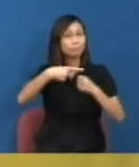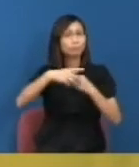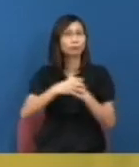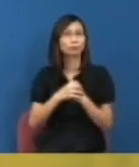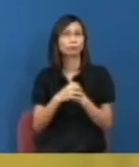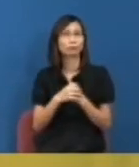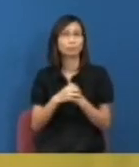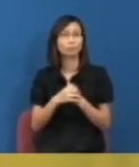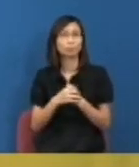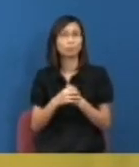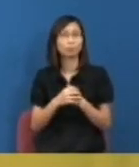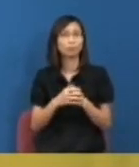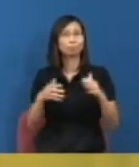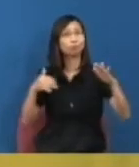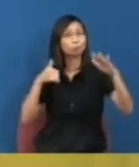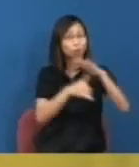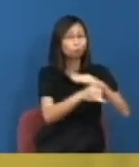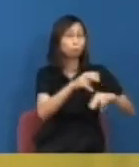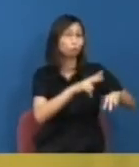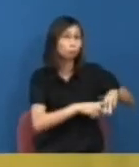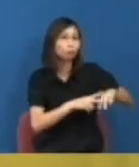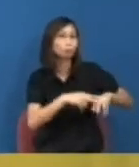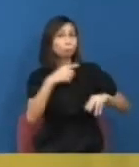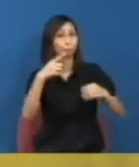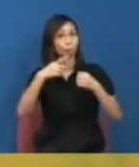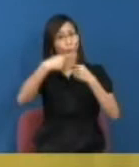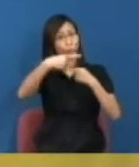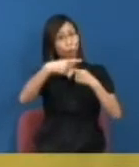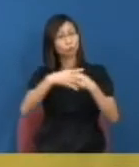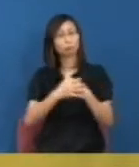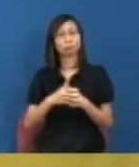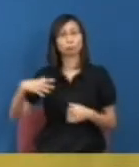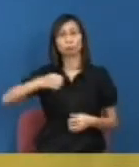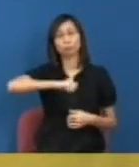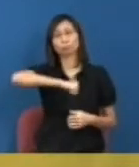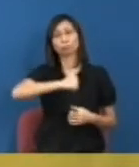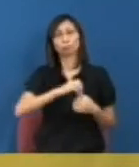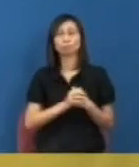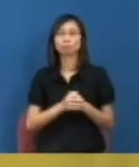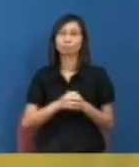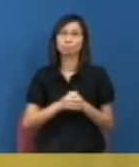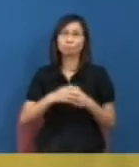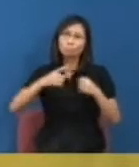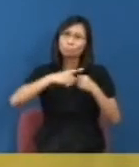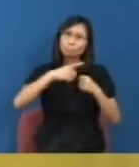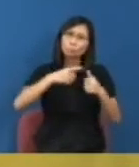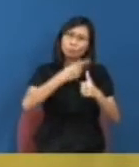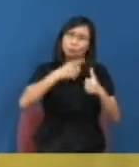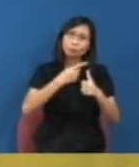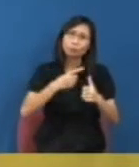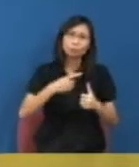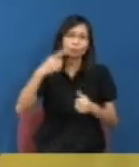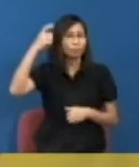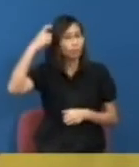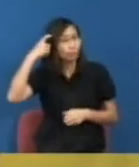回歸之後的校長很大程度上就是說第一他有沒有說那種智慧去